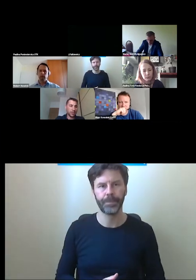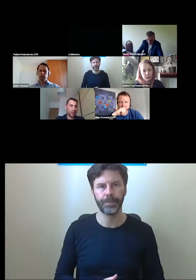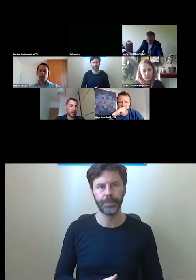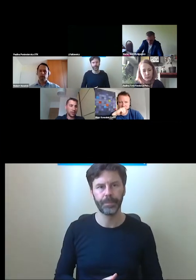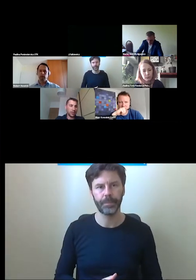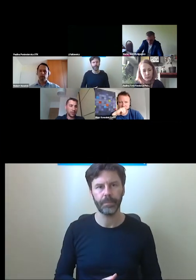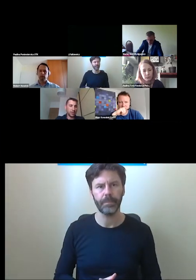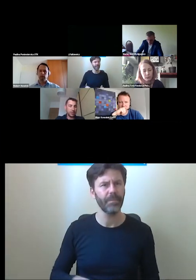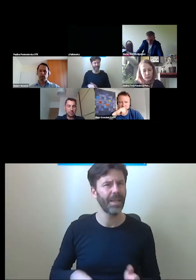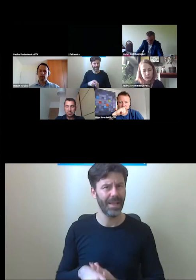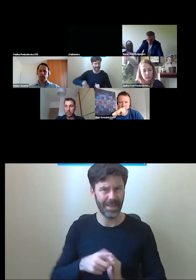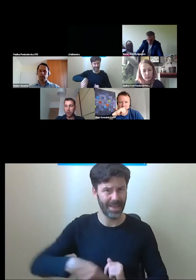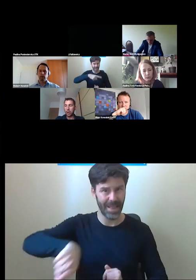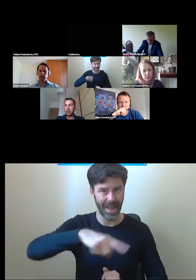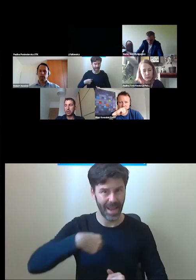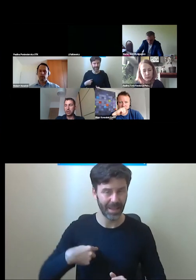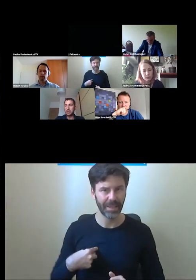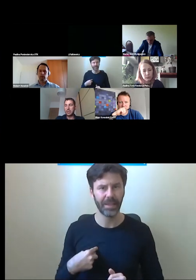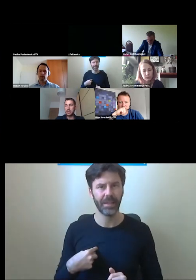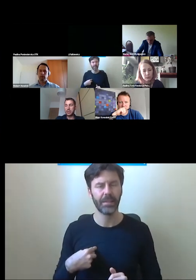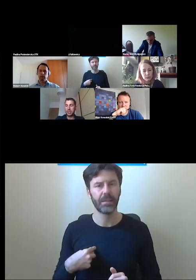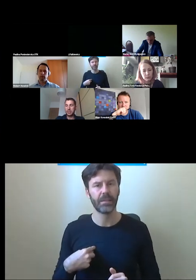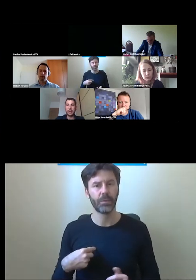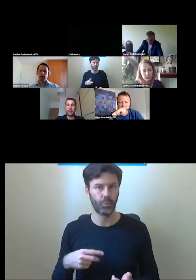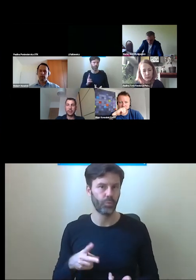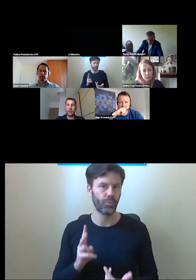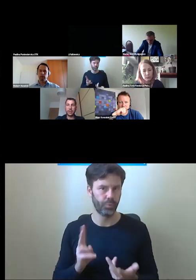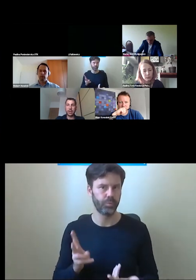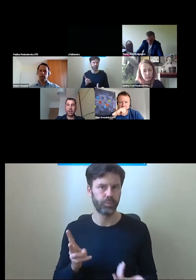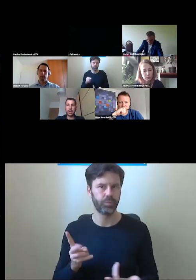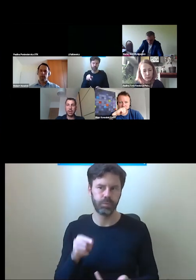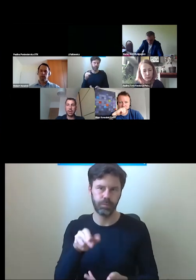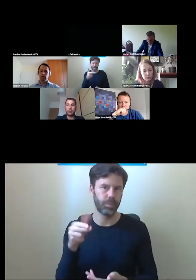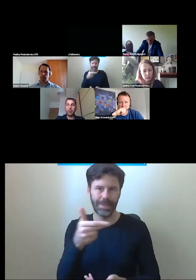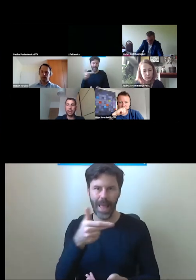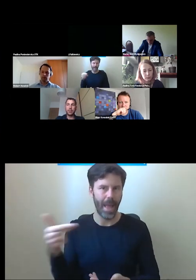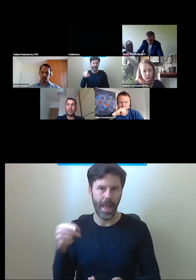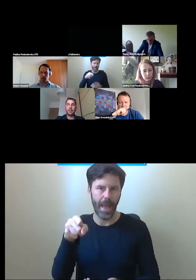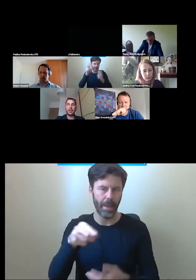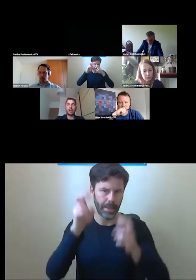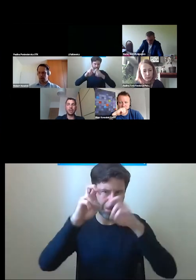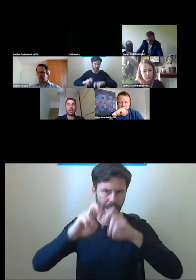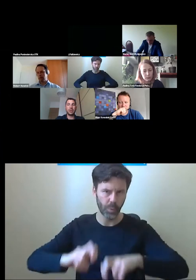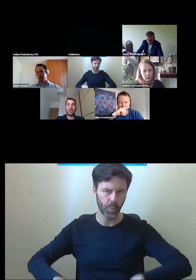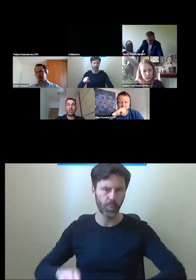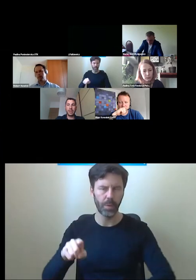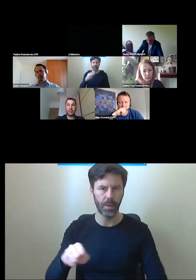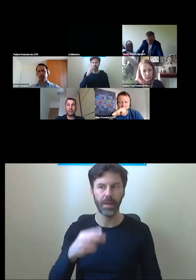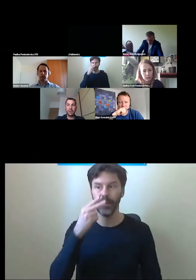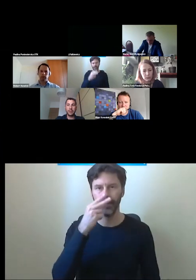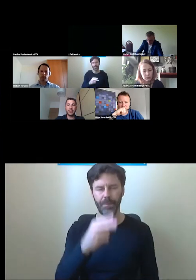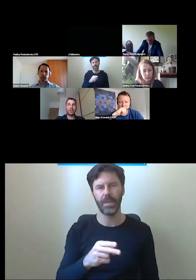dla nas wszystkich osób zajmujących się tym tematem, takim dobitnym powodem na to, że te